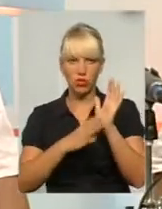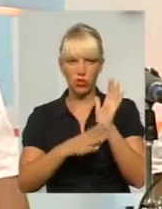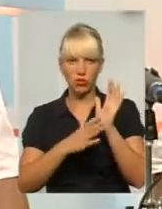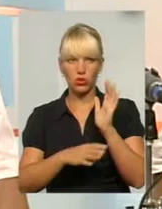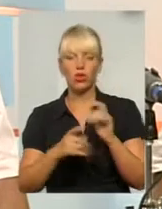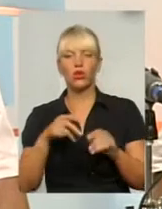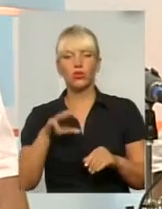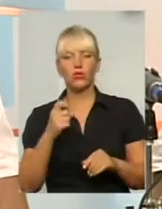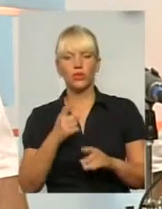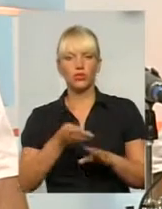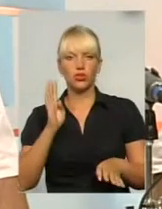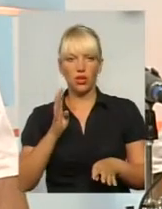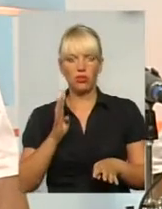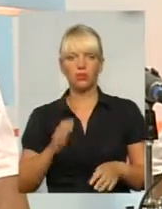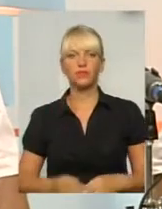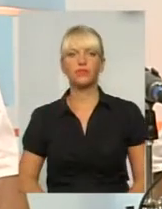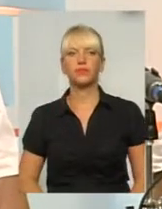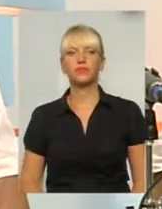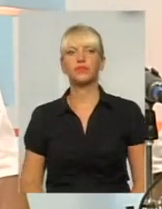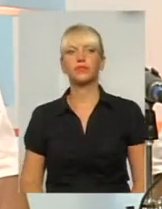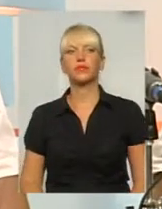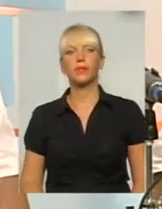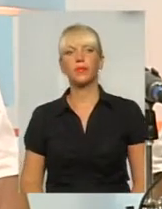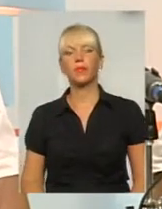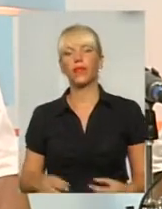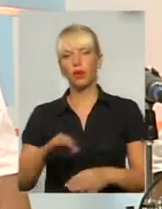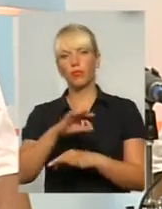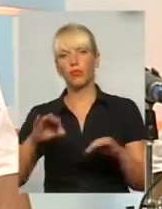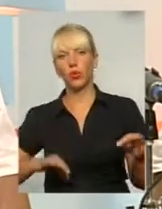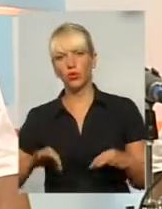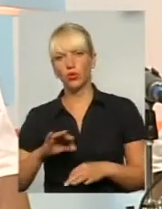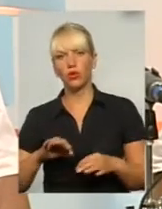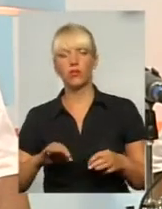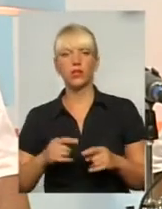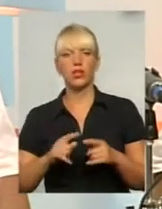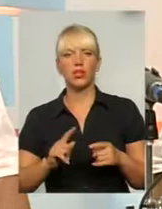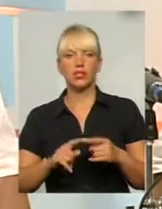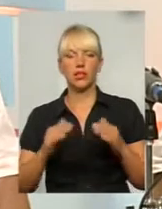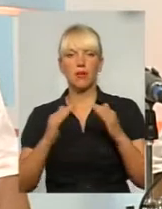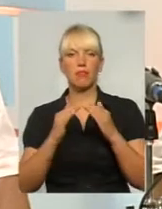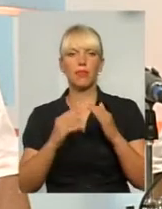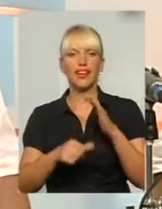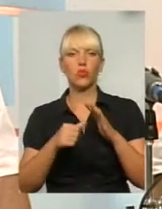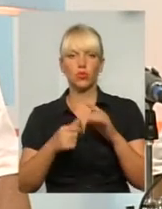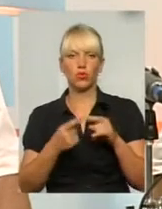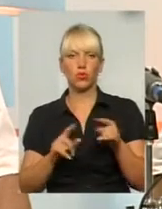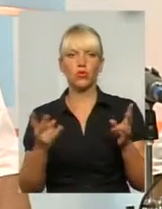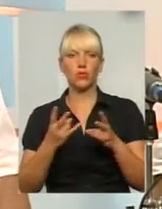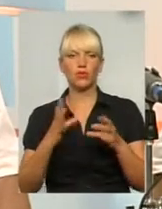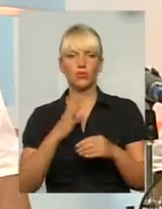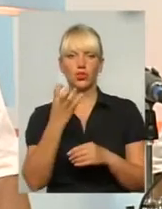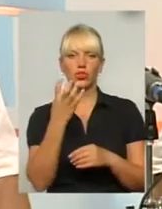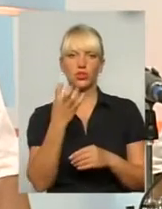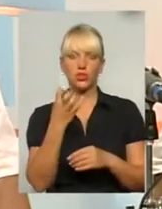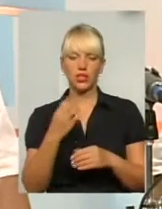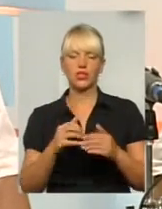то перша черга проєктованого притулку, ми розчутимо, що воно має бути не менше, ніж на 400 тварин.